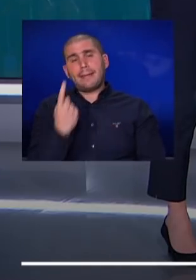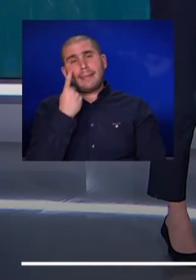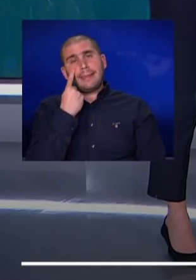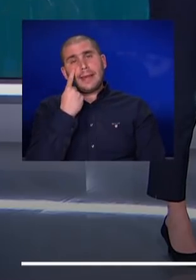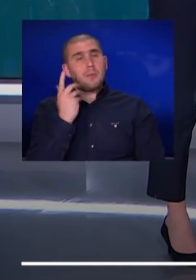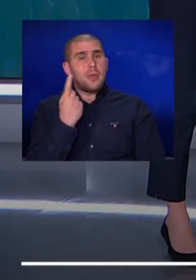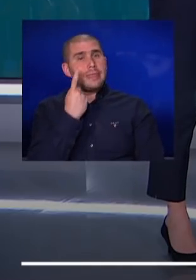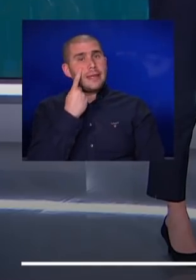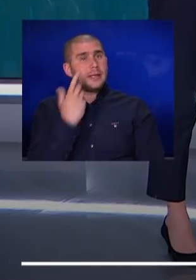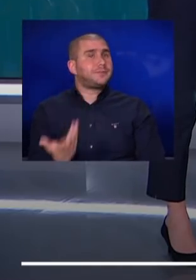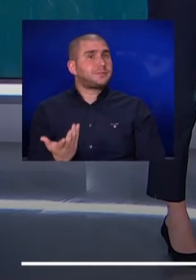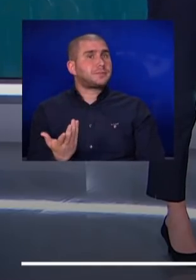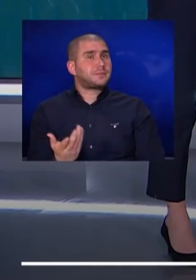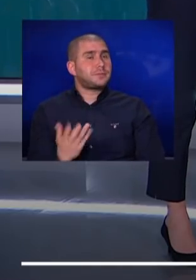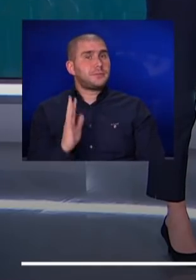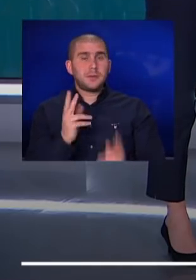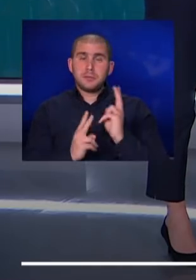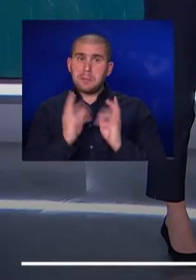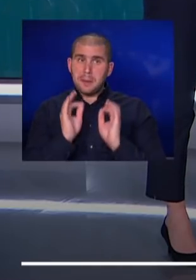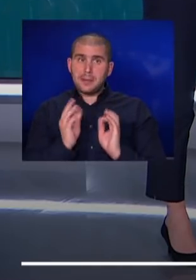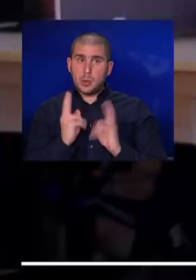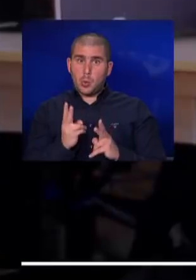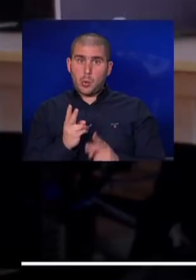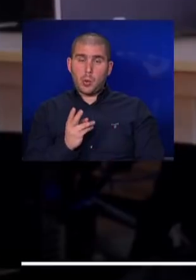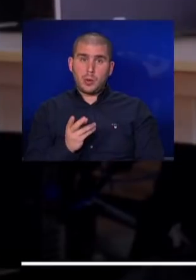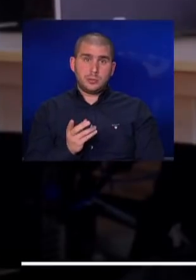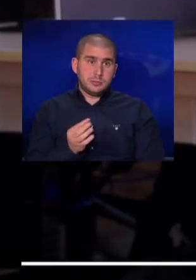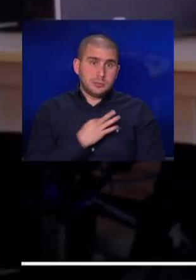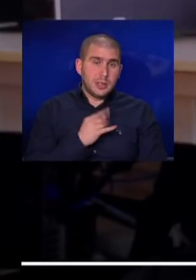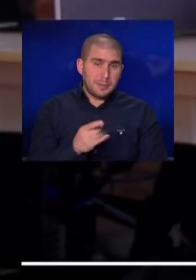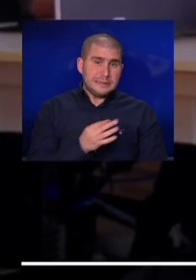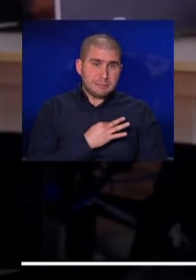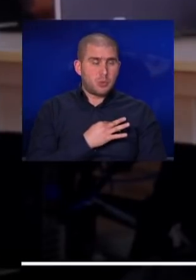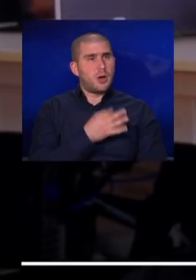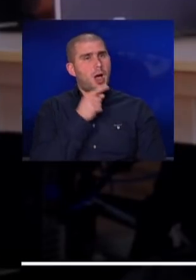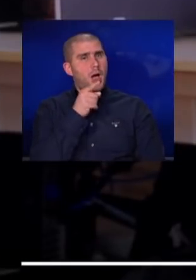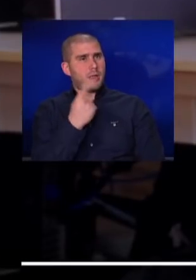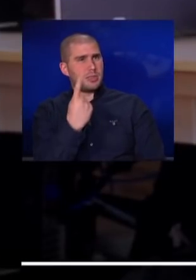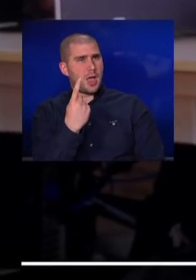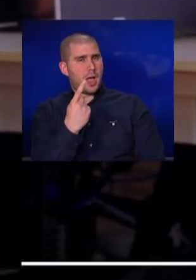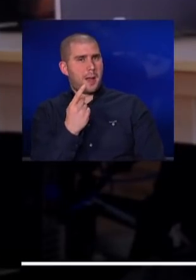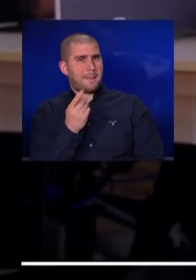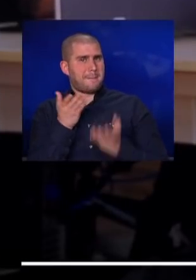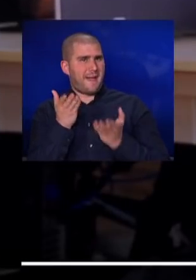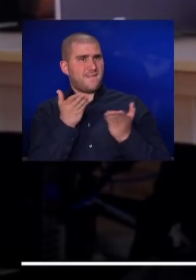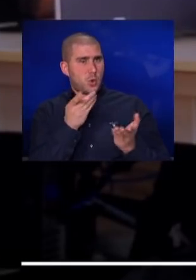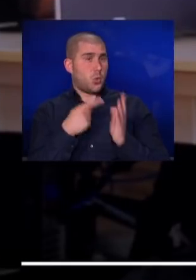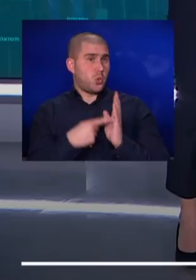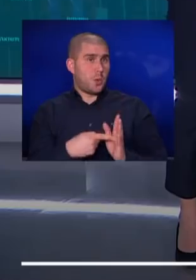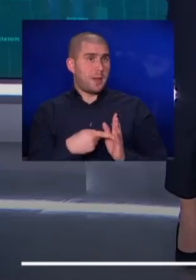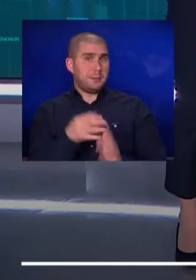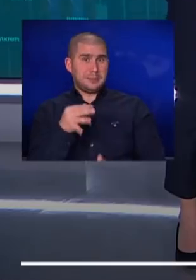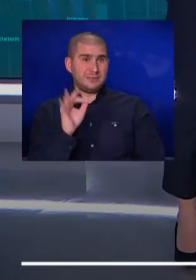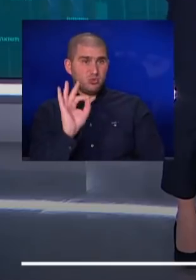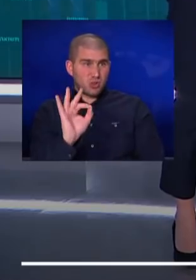בואו נראה אם המפעלים אכן יכלו לספוג את זה הם יספגו אתה אצלך במאפיות, נגיד בסניפים